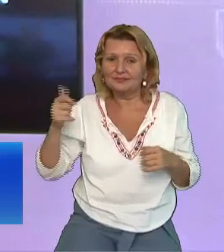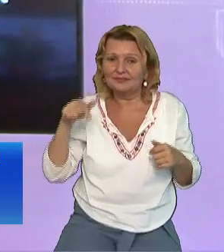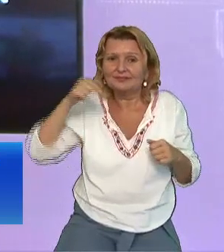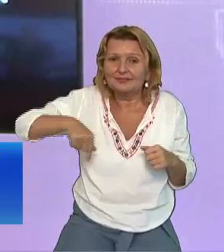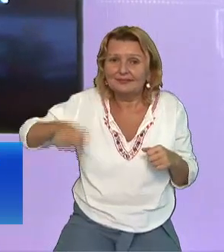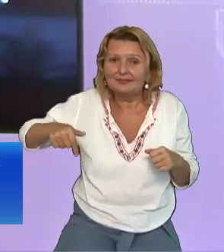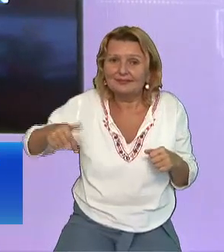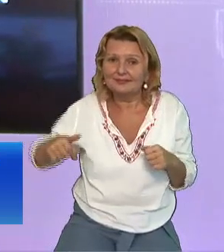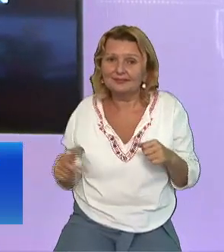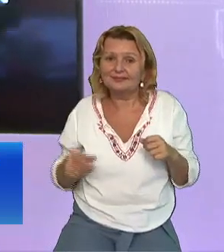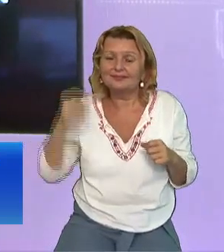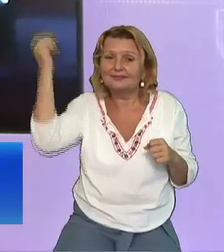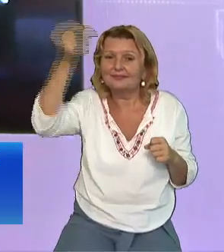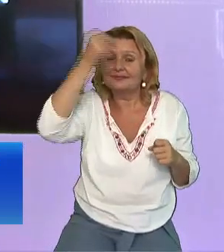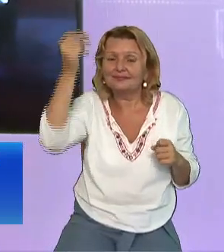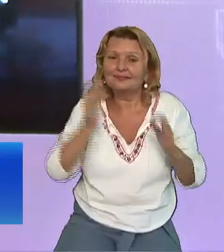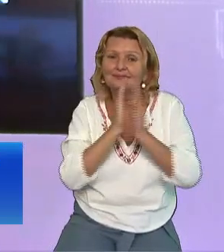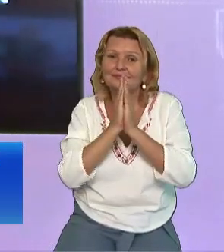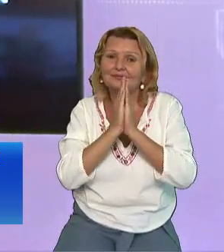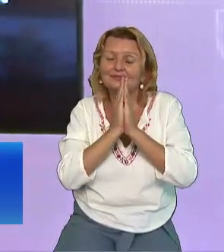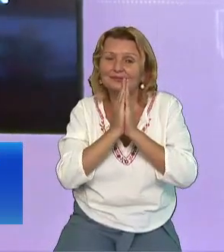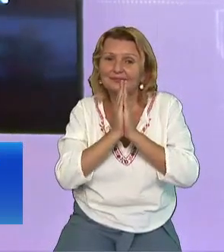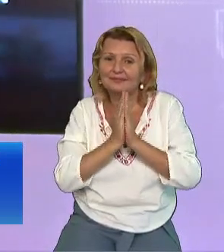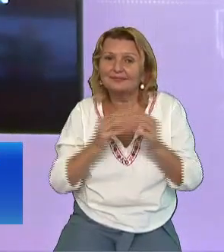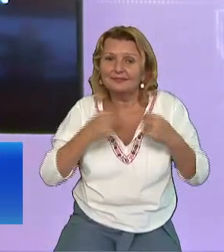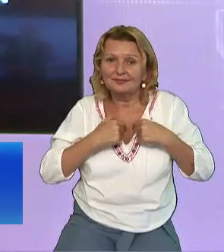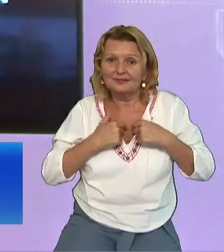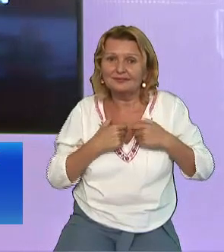suntem noi? Noi suntem cu conducători Atenție!